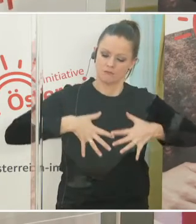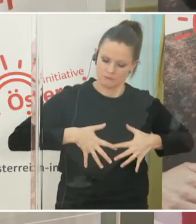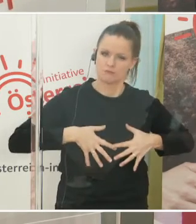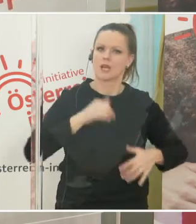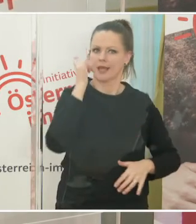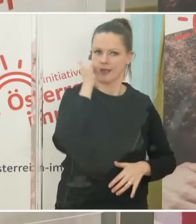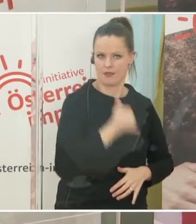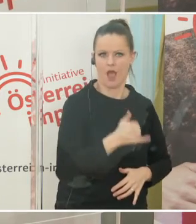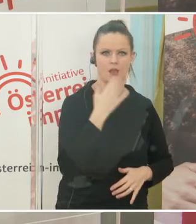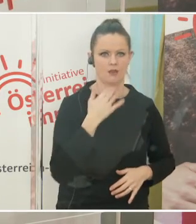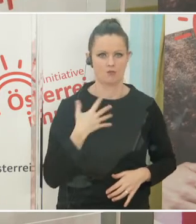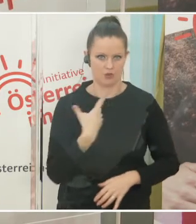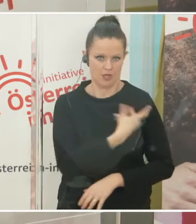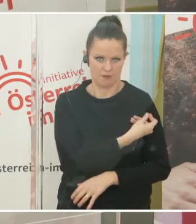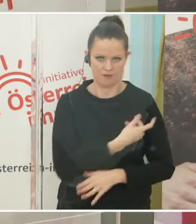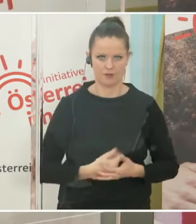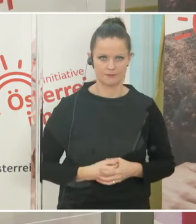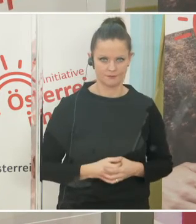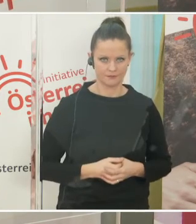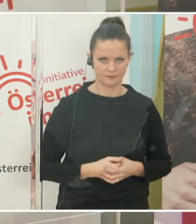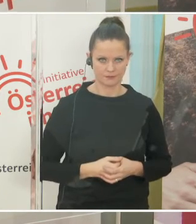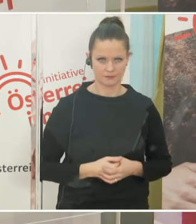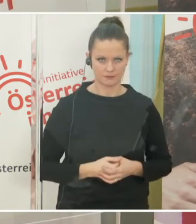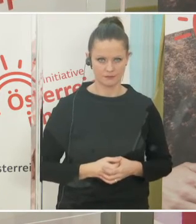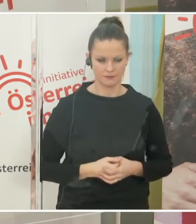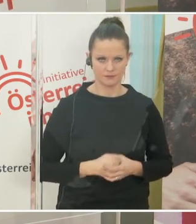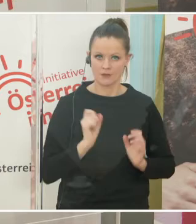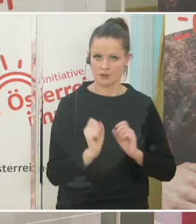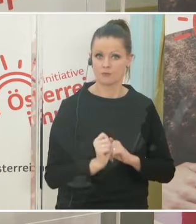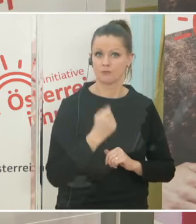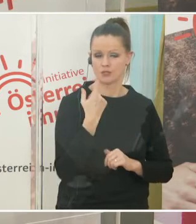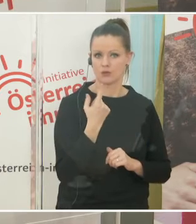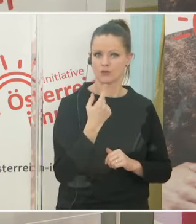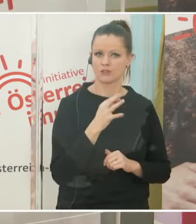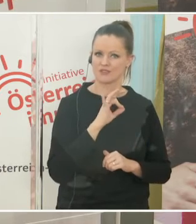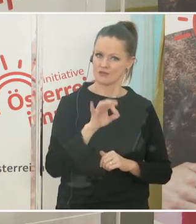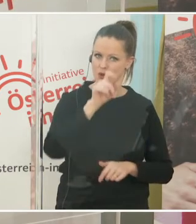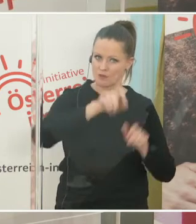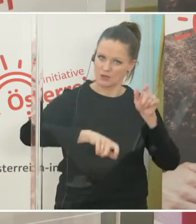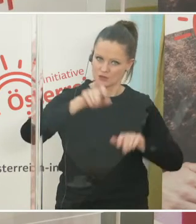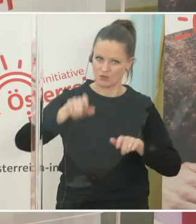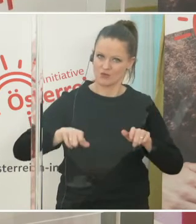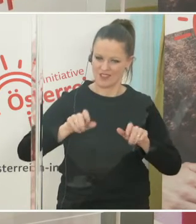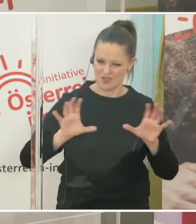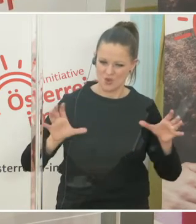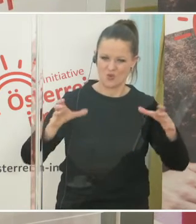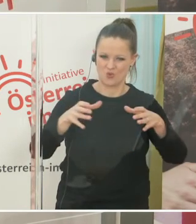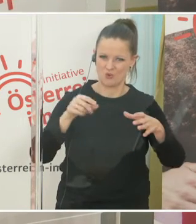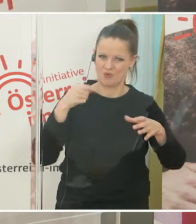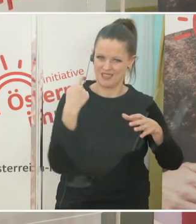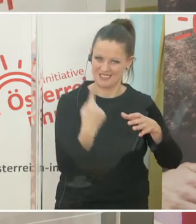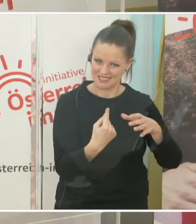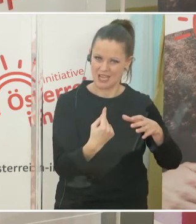zur Impfung sagen zu können. Und wir wenden uns dabei ganz besonders an die, wie wir schon gehört haben, sehr große Gruppe, die diese